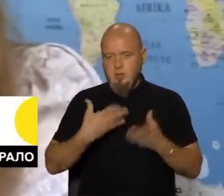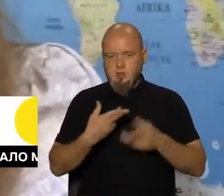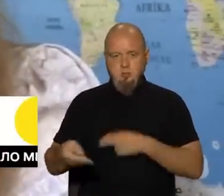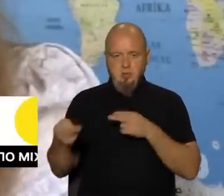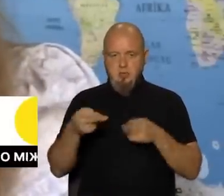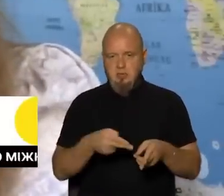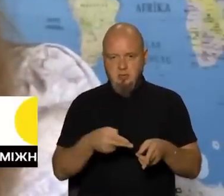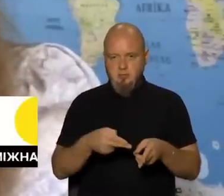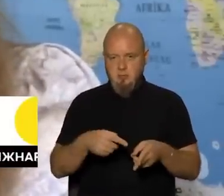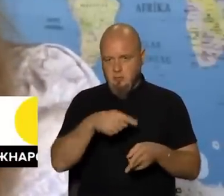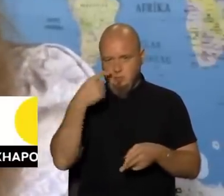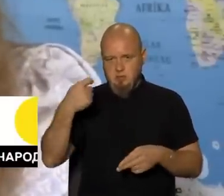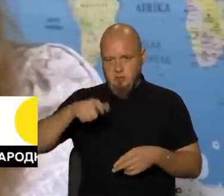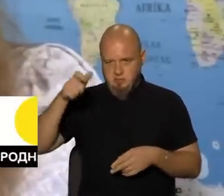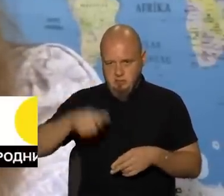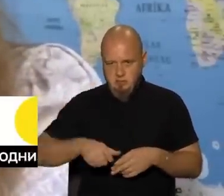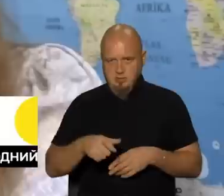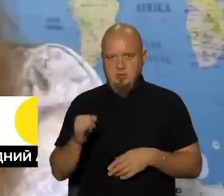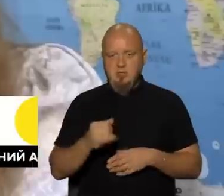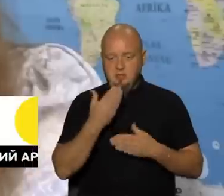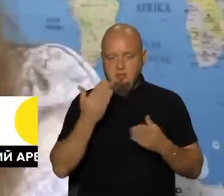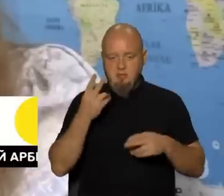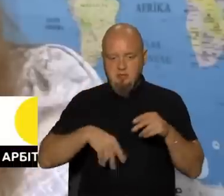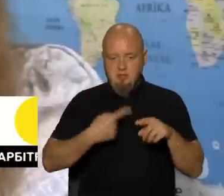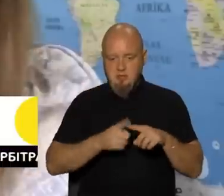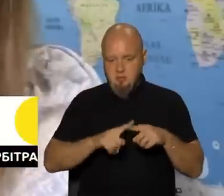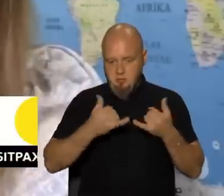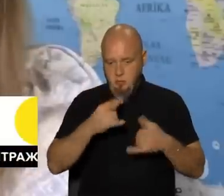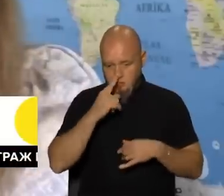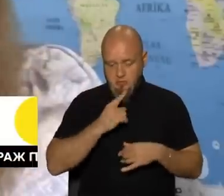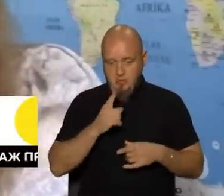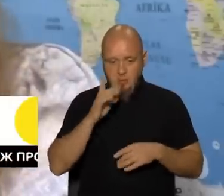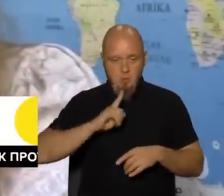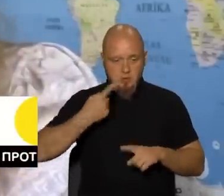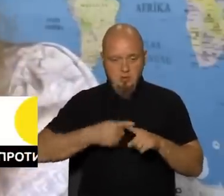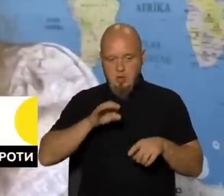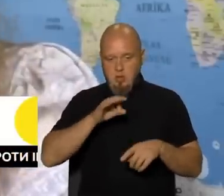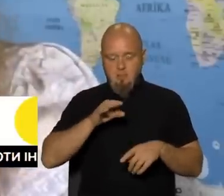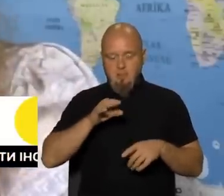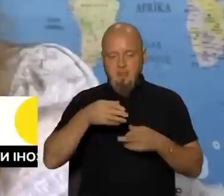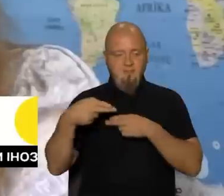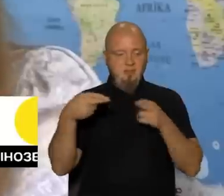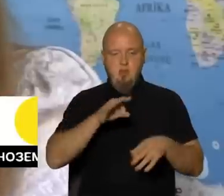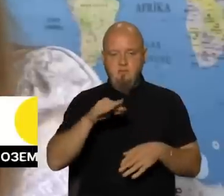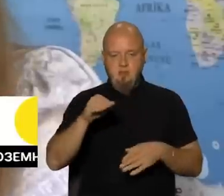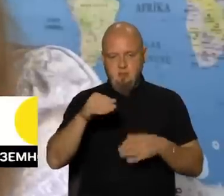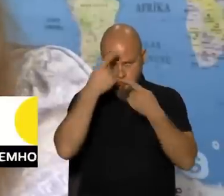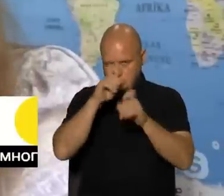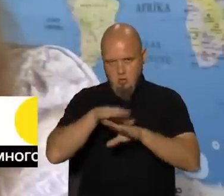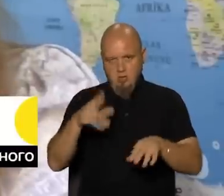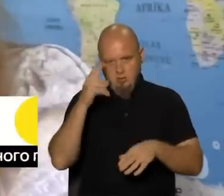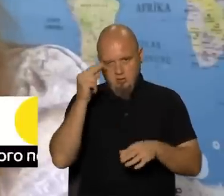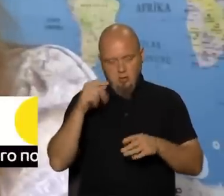приїде російський президент в кінці цього місяця. Але поки цей візит офіційно не оголошено, дата точно